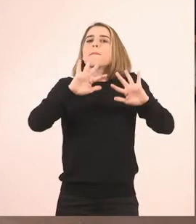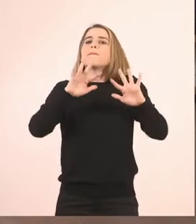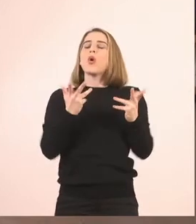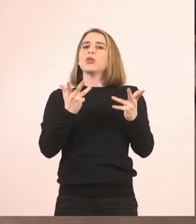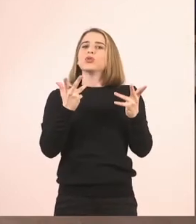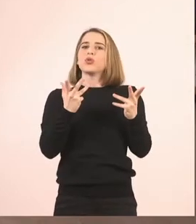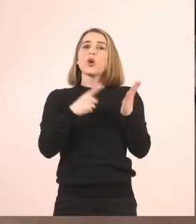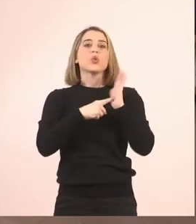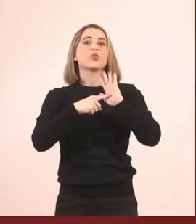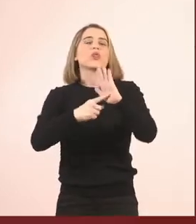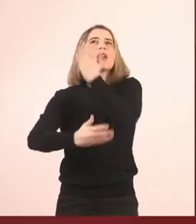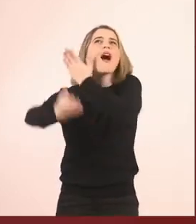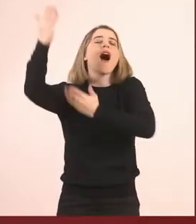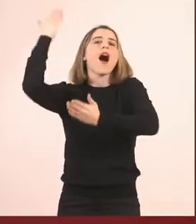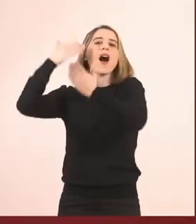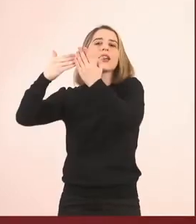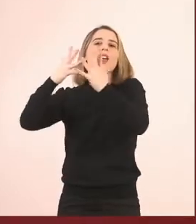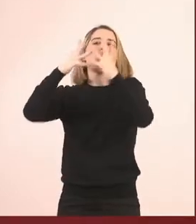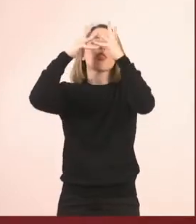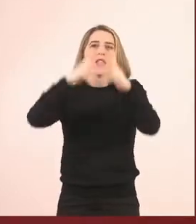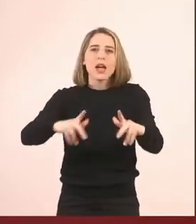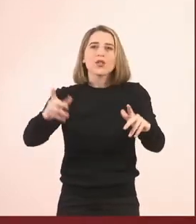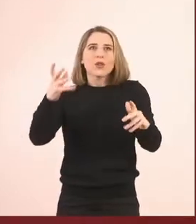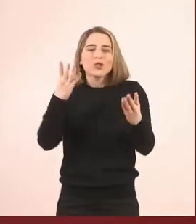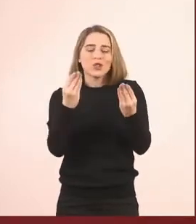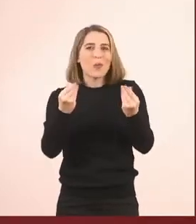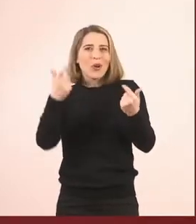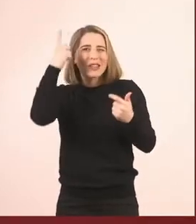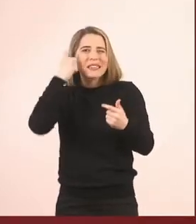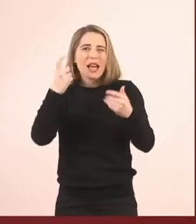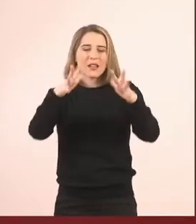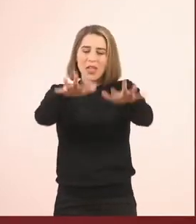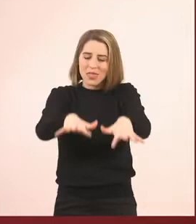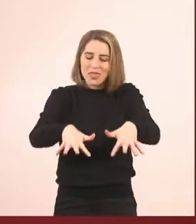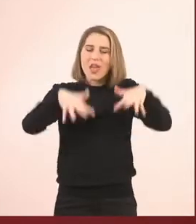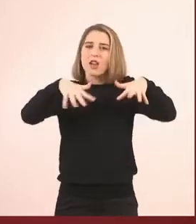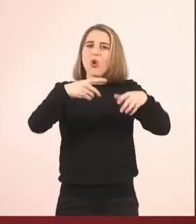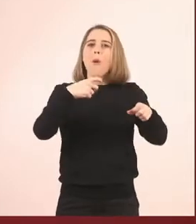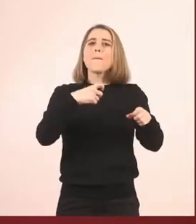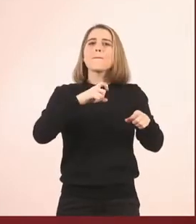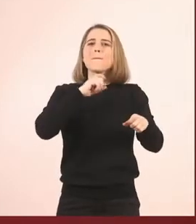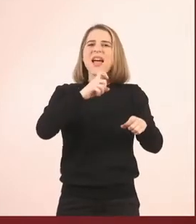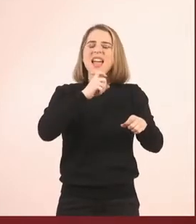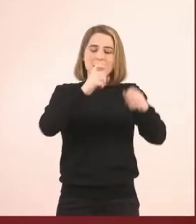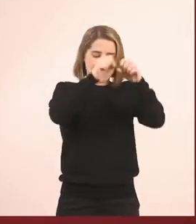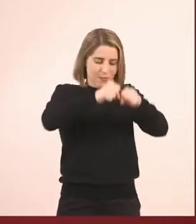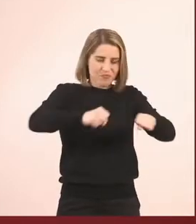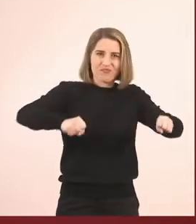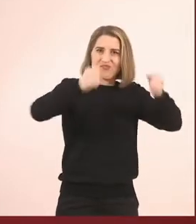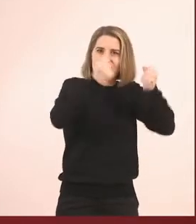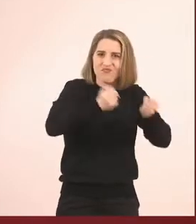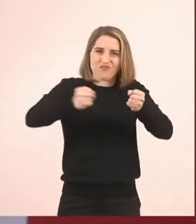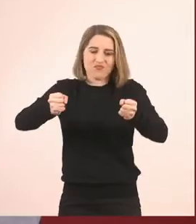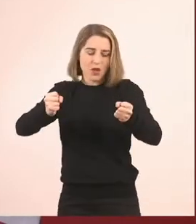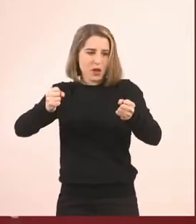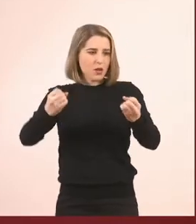αρχαίο θέατρο, που την ώρα που κάθεται ο Σκρούτζ εκείνη την πέτρα, είναι σαν την Επίδαυρο, σαν το αρχαίο θέατρο του Διονύσου που είναι κάτω από την Ακρόπολη και